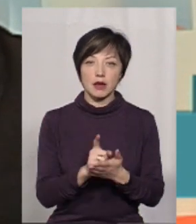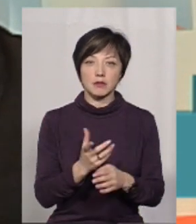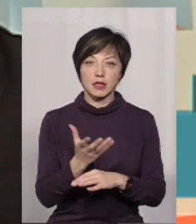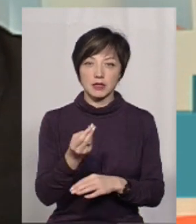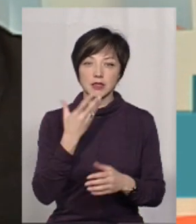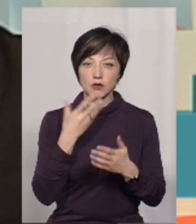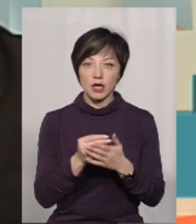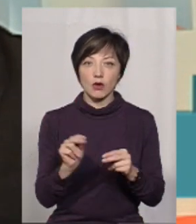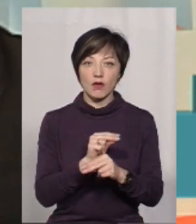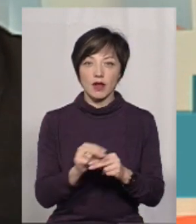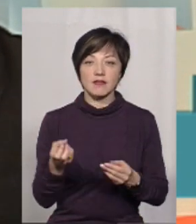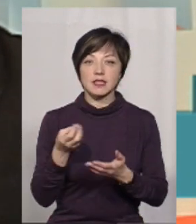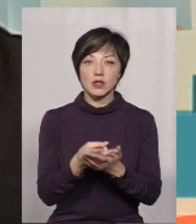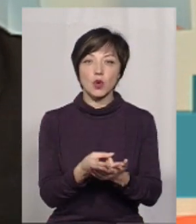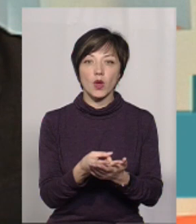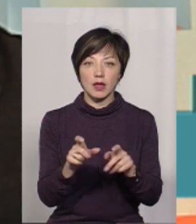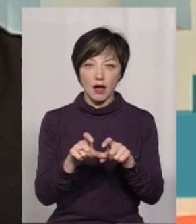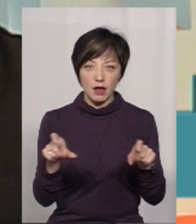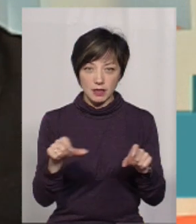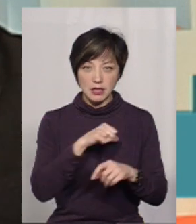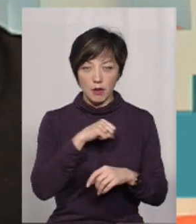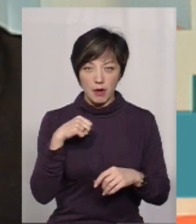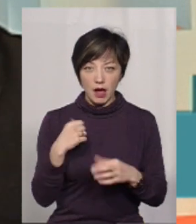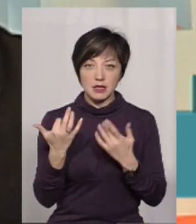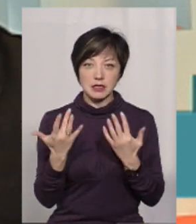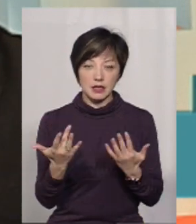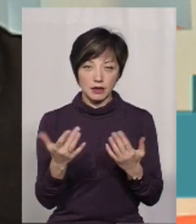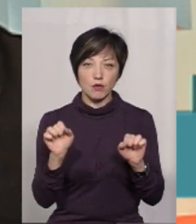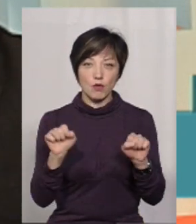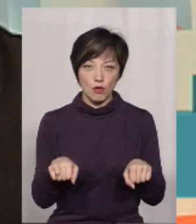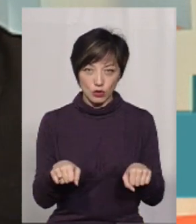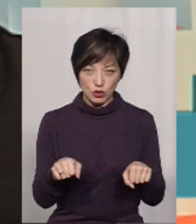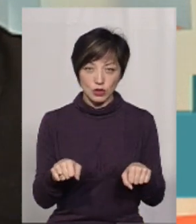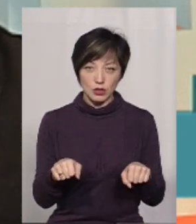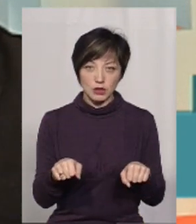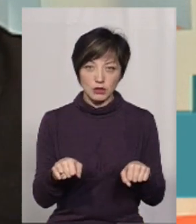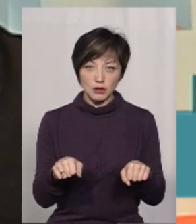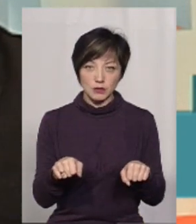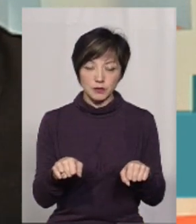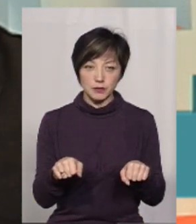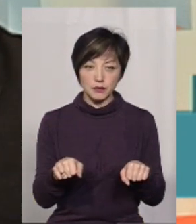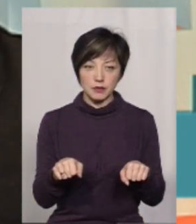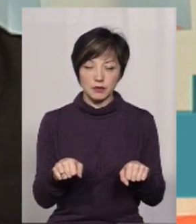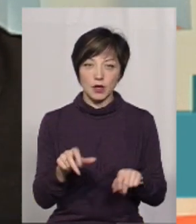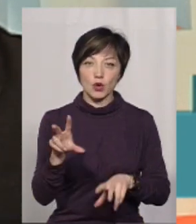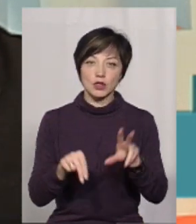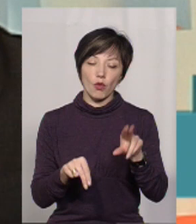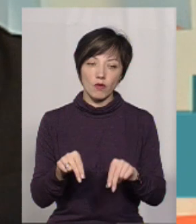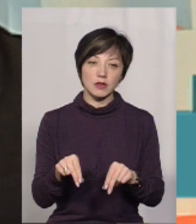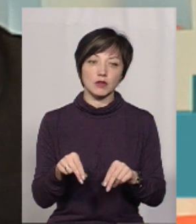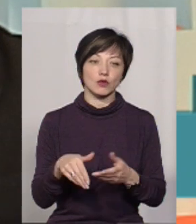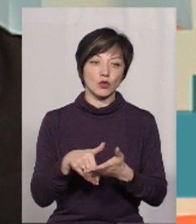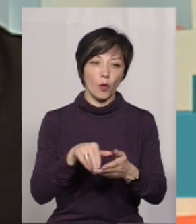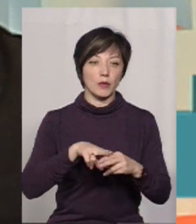сплатити за твоє лікування в стаціонарі? А скільки можна... На яку суму можна розраховувати,